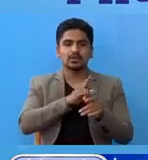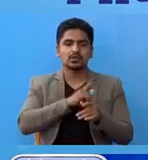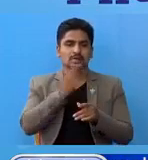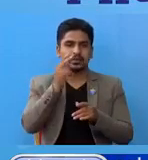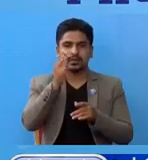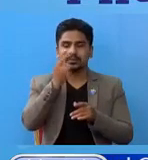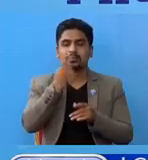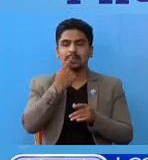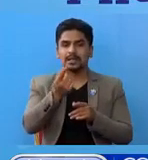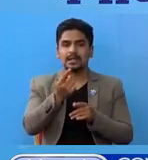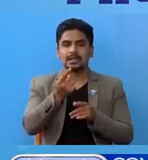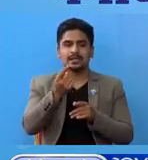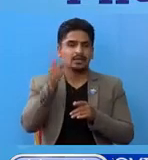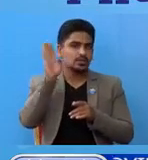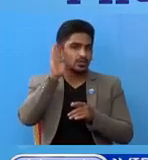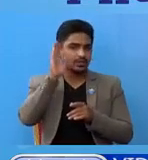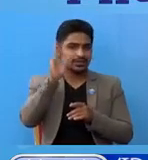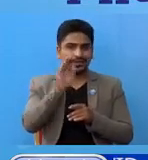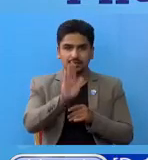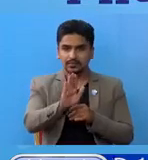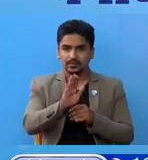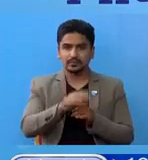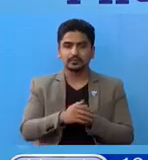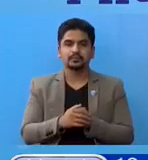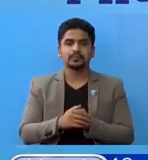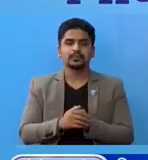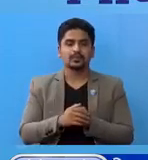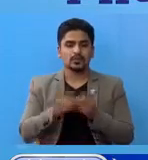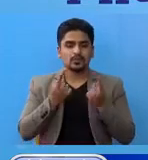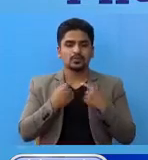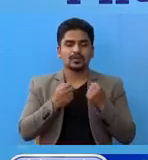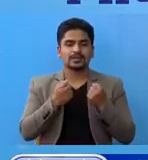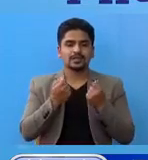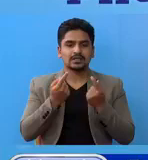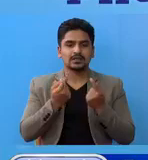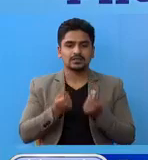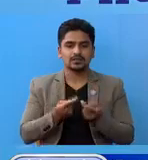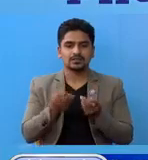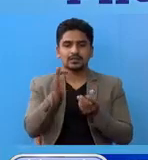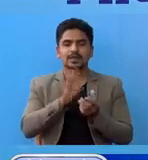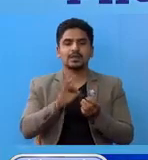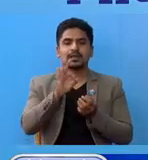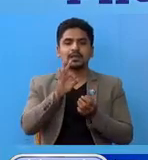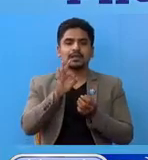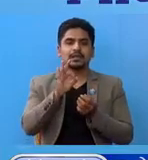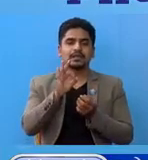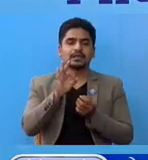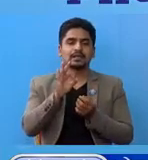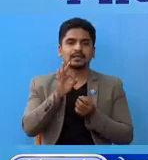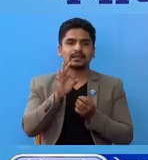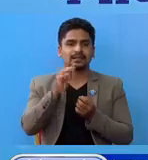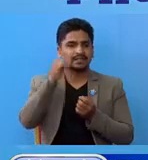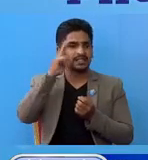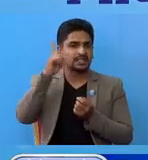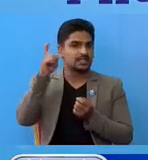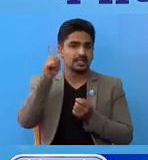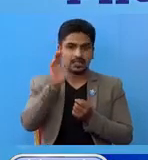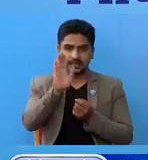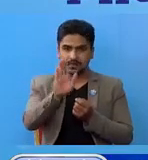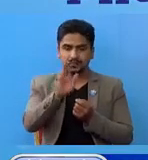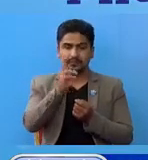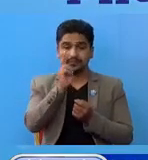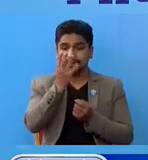राहेको बनने सुनिना आयक को मां स्वास्थे तथा जन्संख्या मंत्रा लए चिन्तिच्छा,